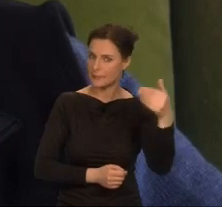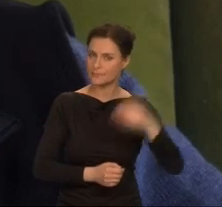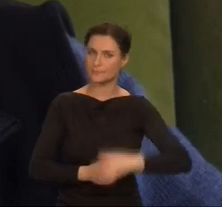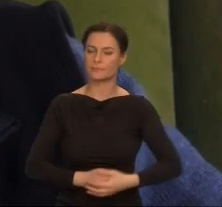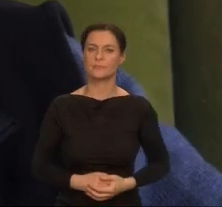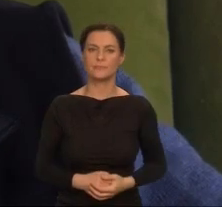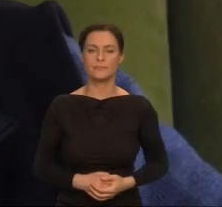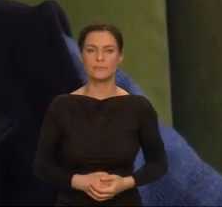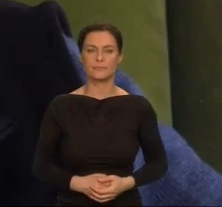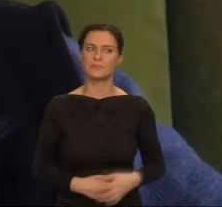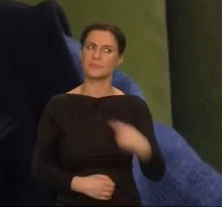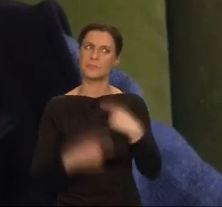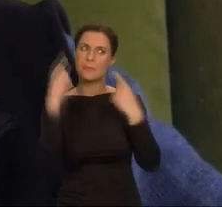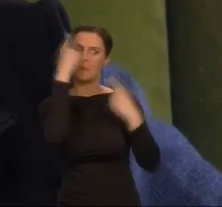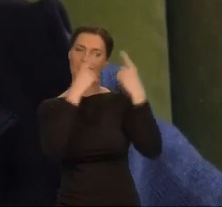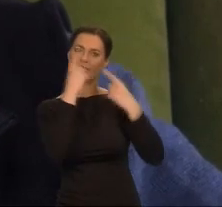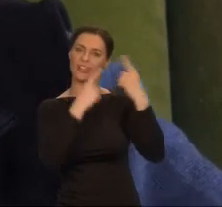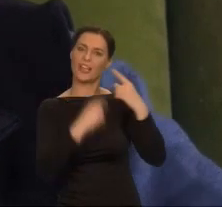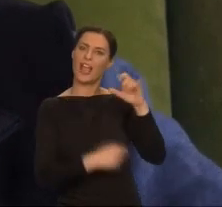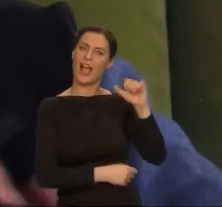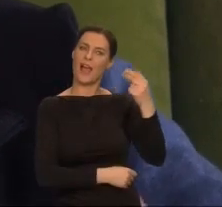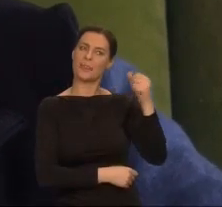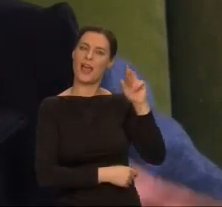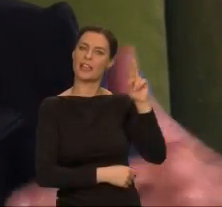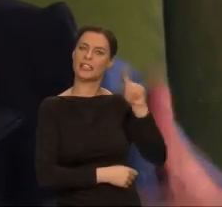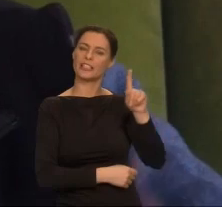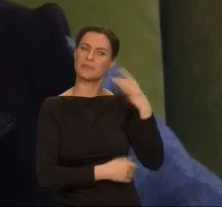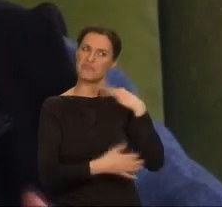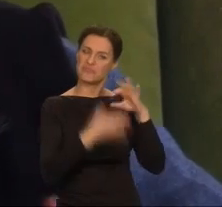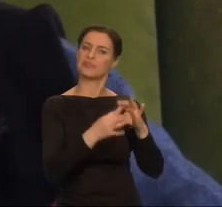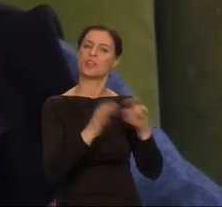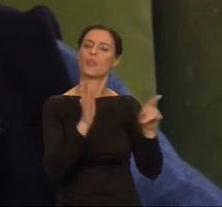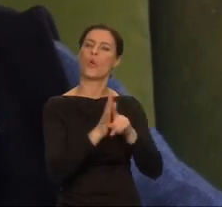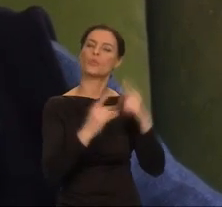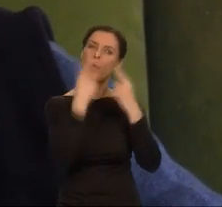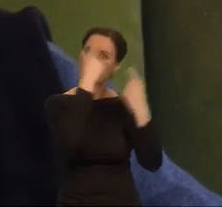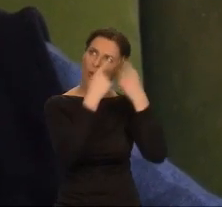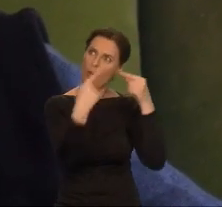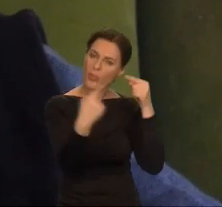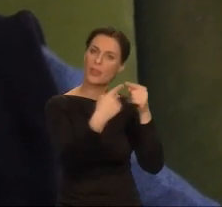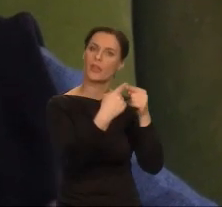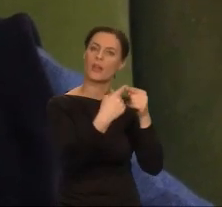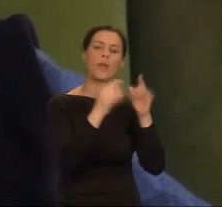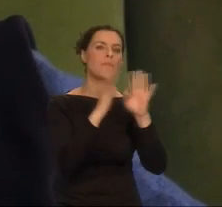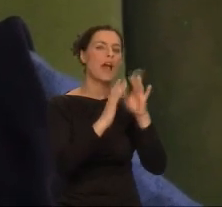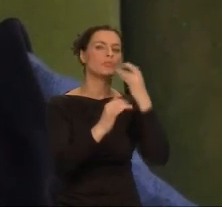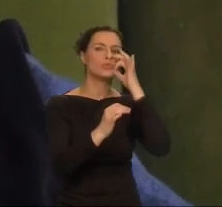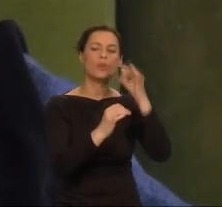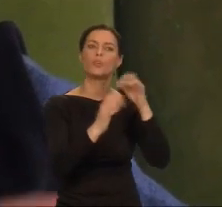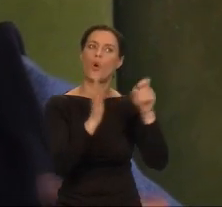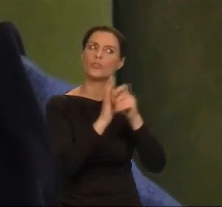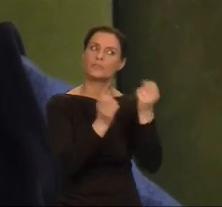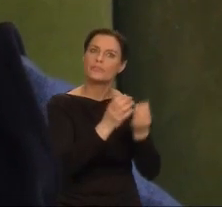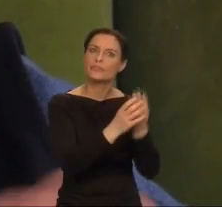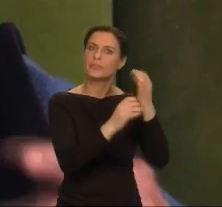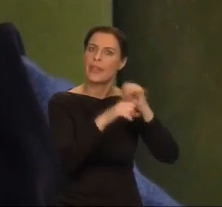Myśl anarchistyczna należy moim zdaniem do tych radykalnych poglądów, które są bardzo owocne i twórcze.